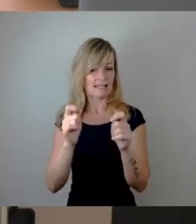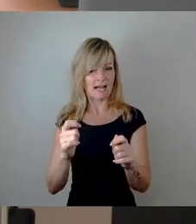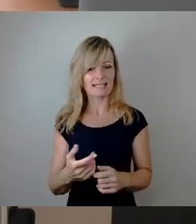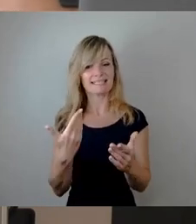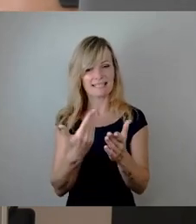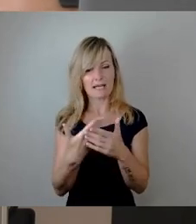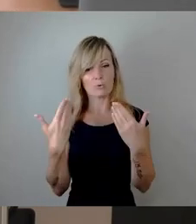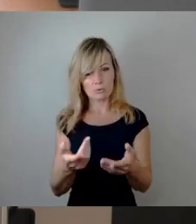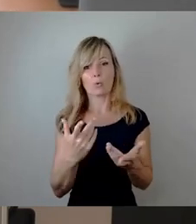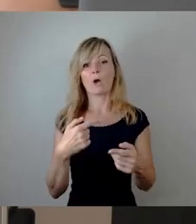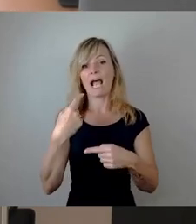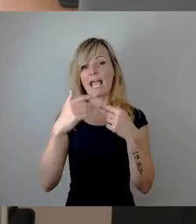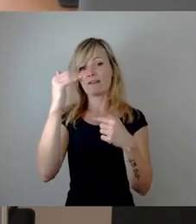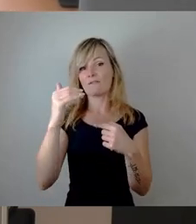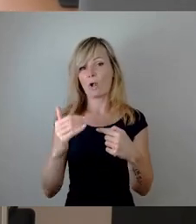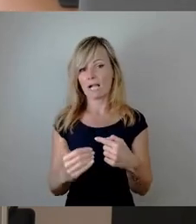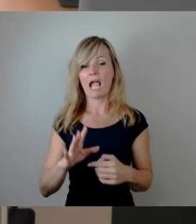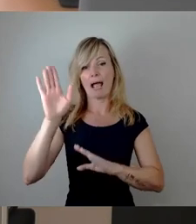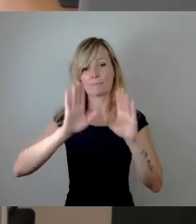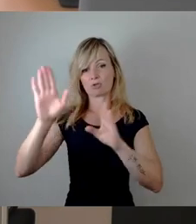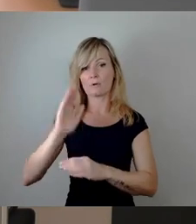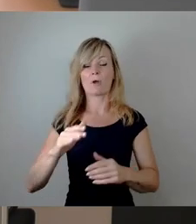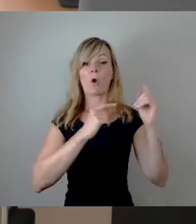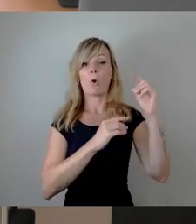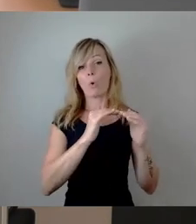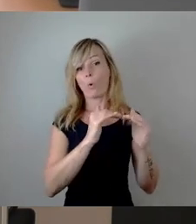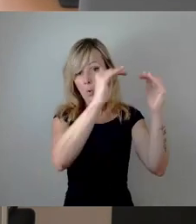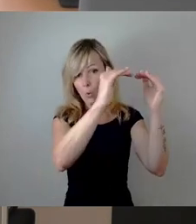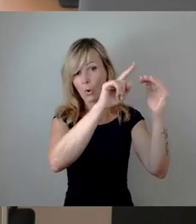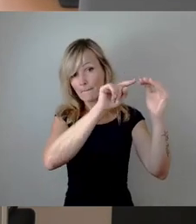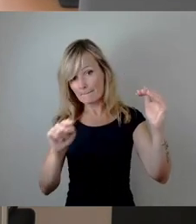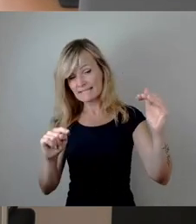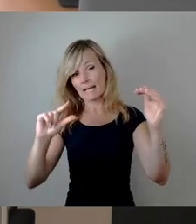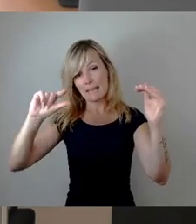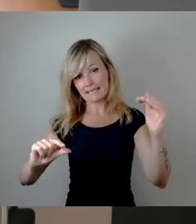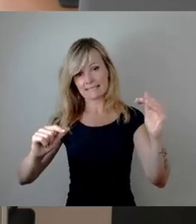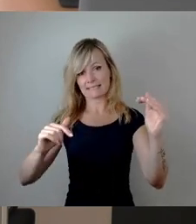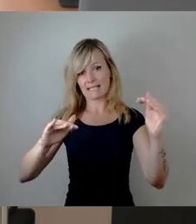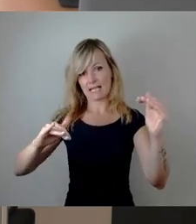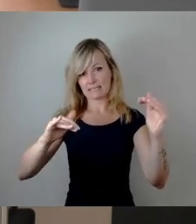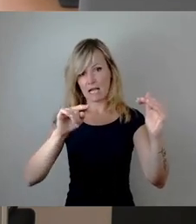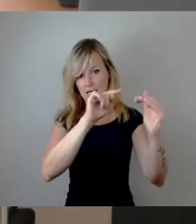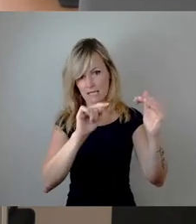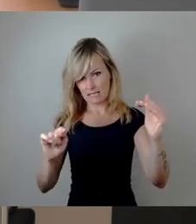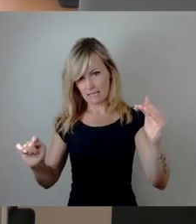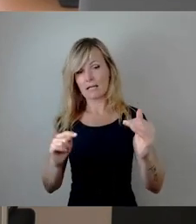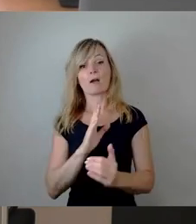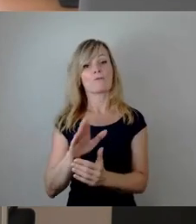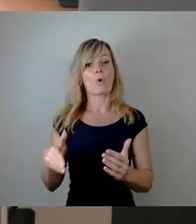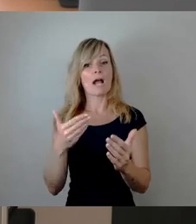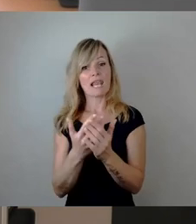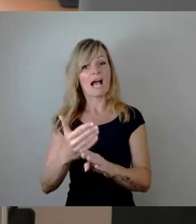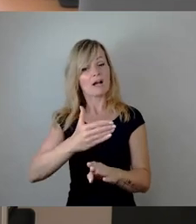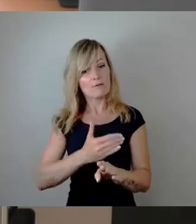in der Reihenfolge abstimmen, nämlich von der höchsten zur niedrigsten, dass wir also die Vorlage vor dem Änderungsantrag Team